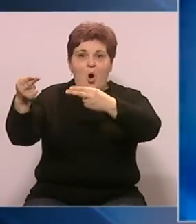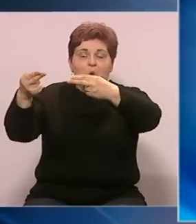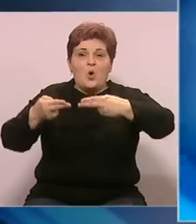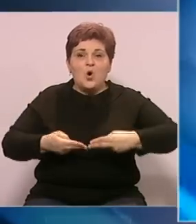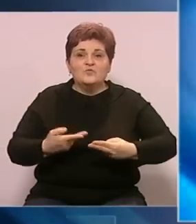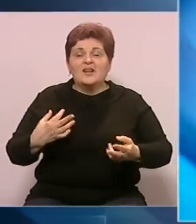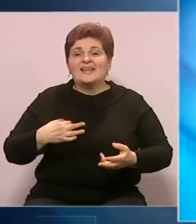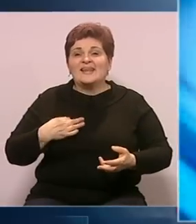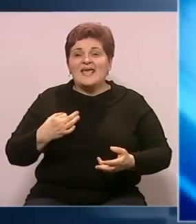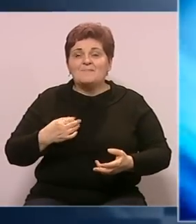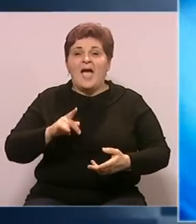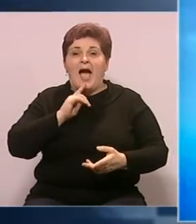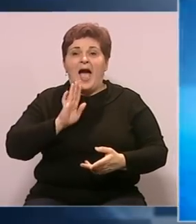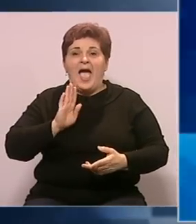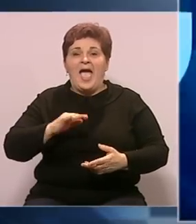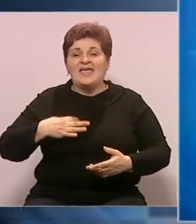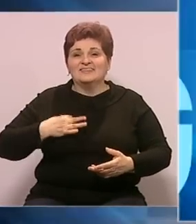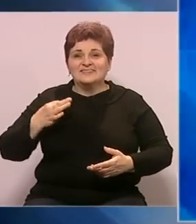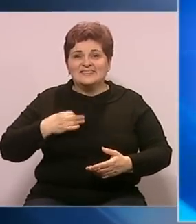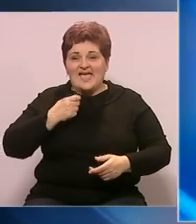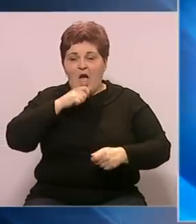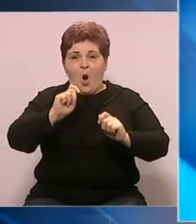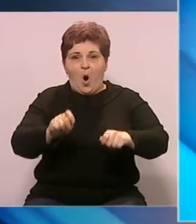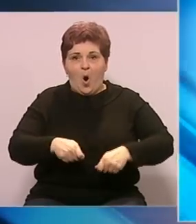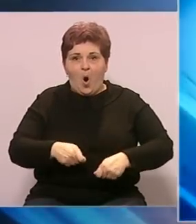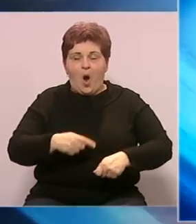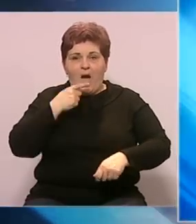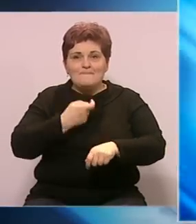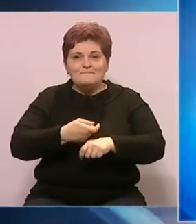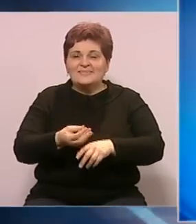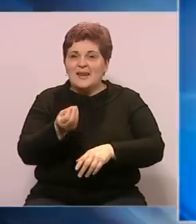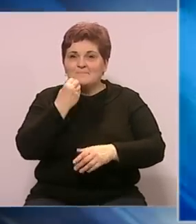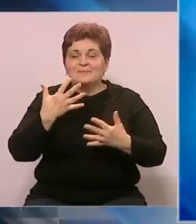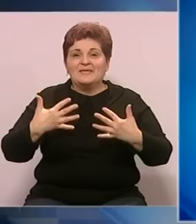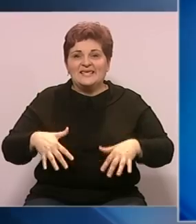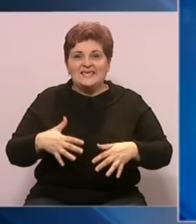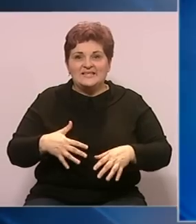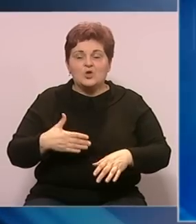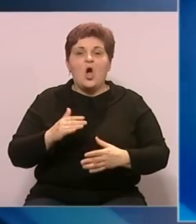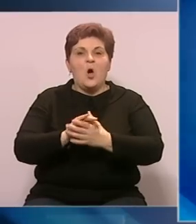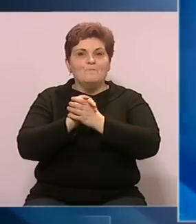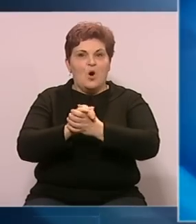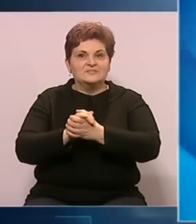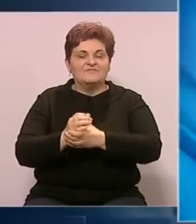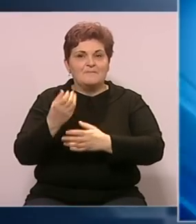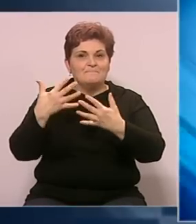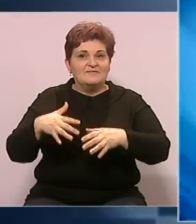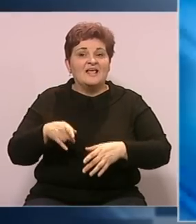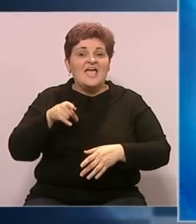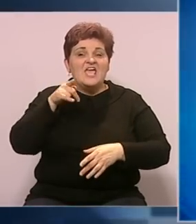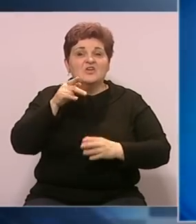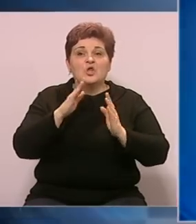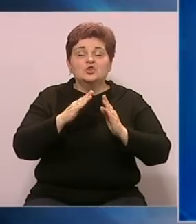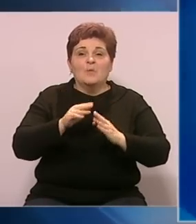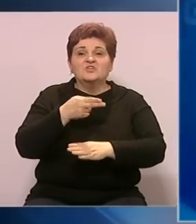određenih roba, a koje se tiču tekstilne, obućarske, metalne i prehrambene industrije, pozdravili su privrednici jer će ovim